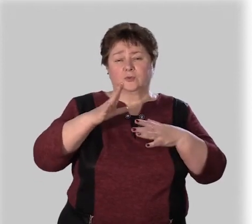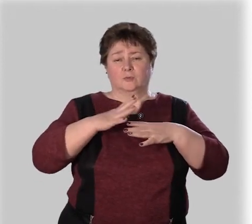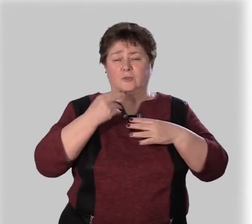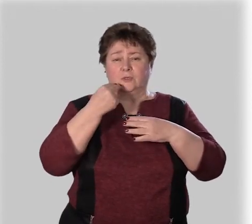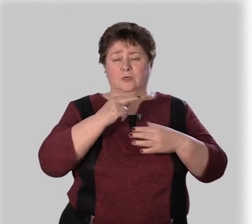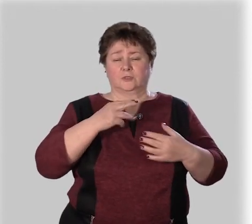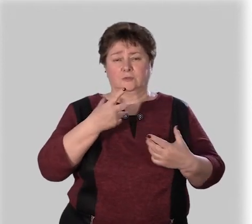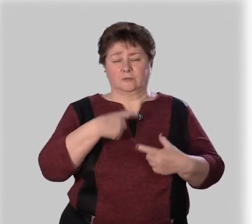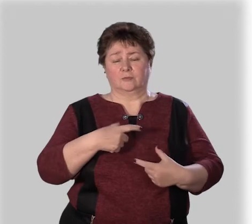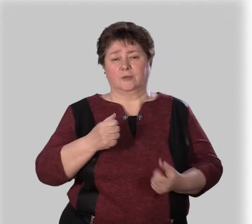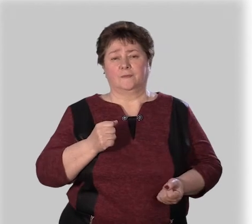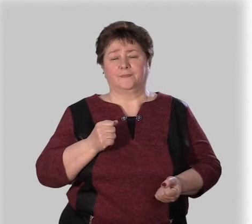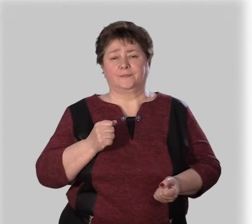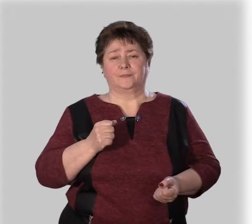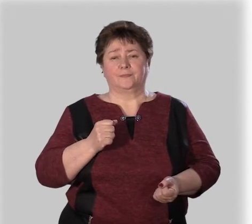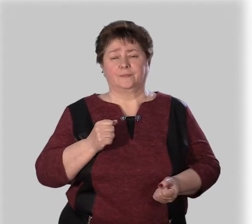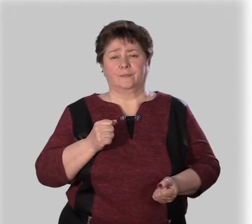свои лучшие качества.